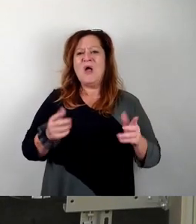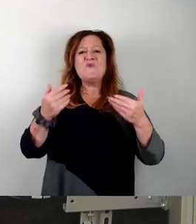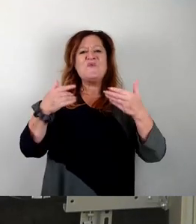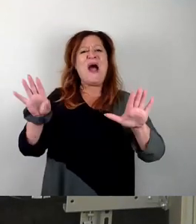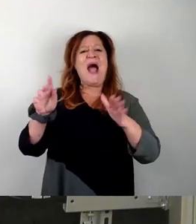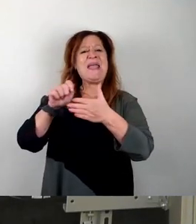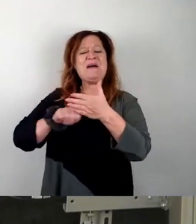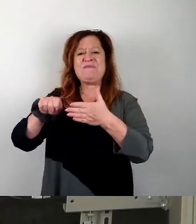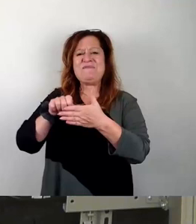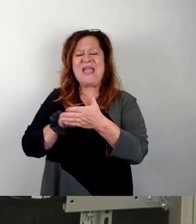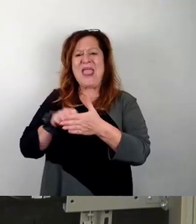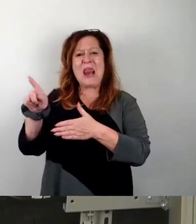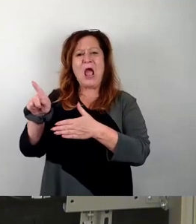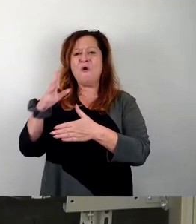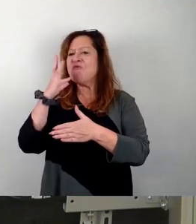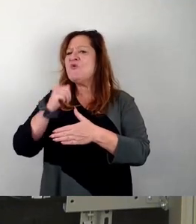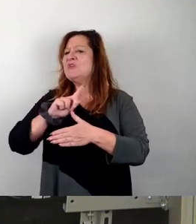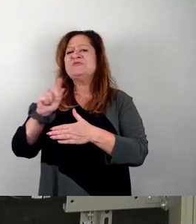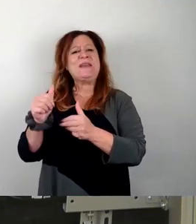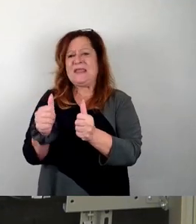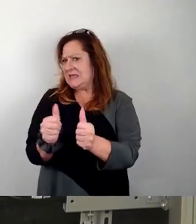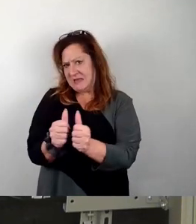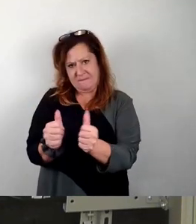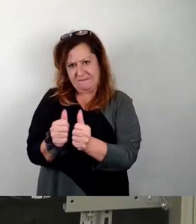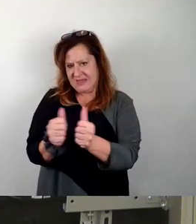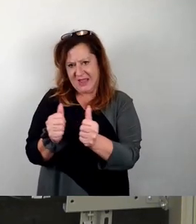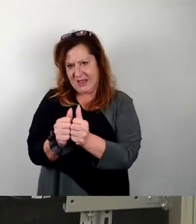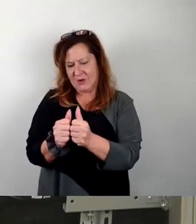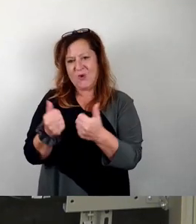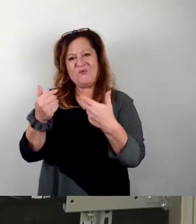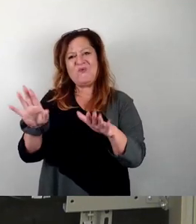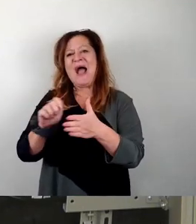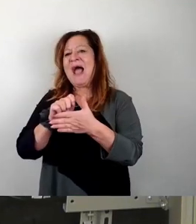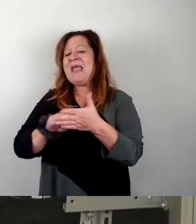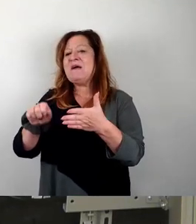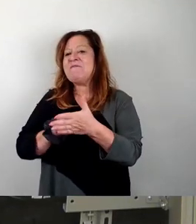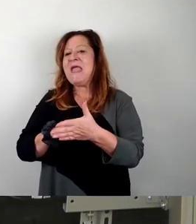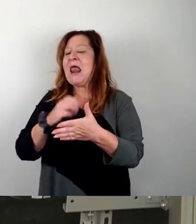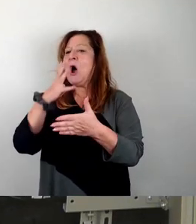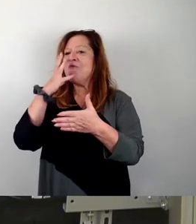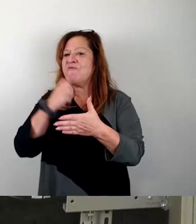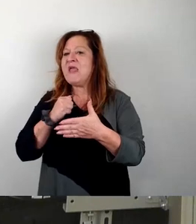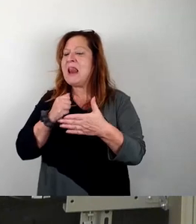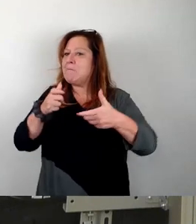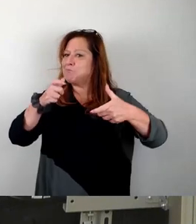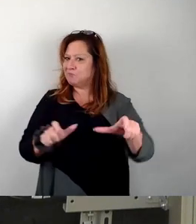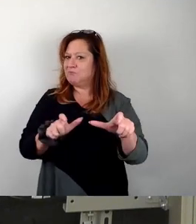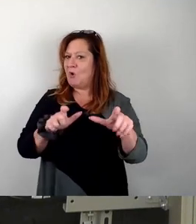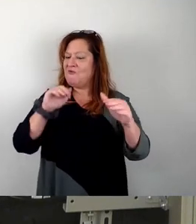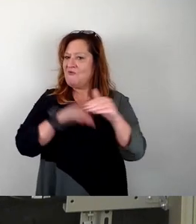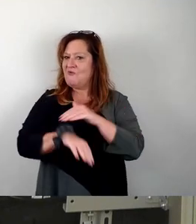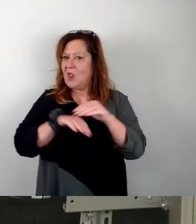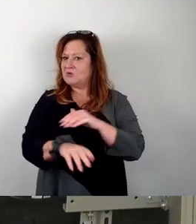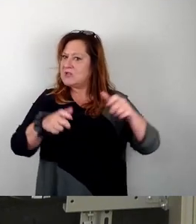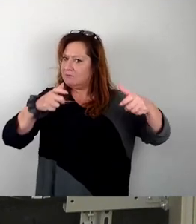um Beteiligung. Die Freien Wähler wollen einfach verhindern, dass geflüchtete Menschen in Dresden untergebracht werden. Deswegen haben sie ja auch